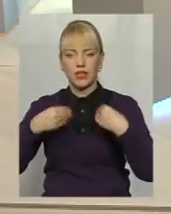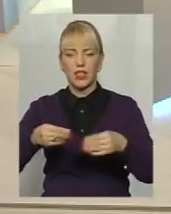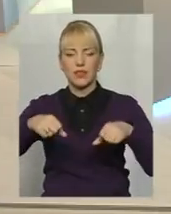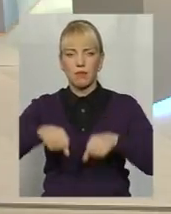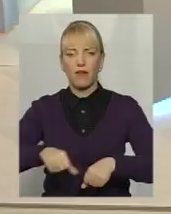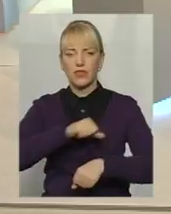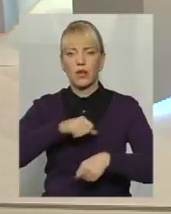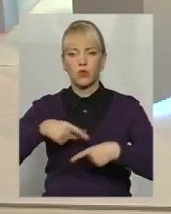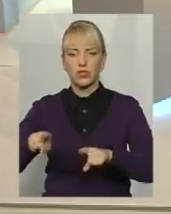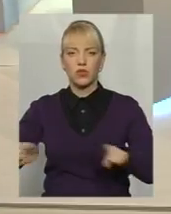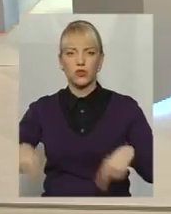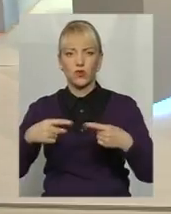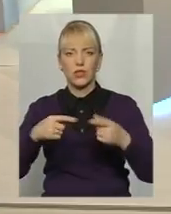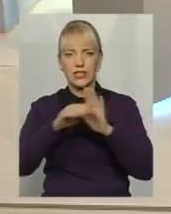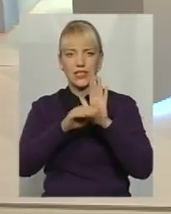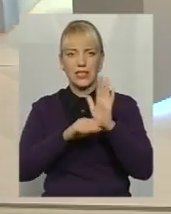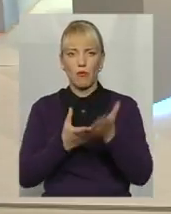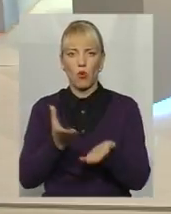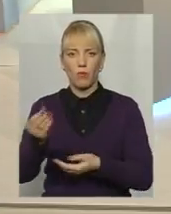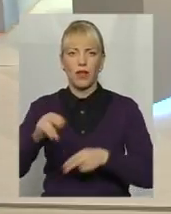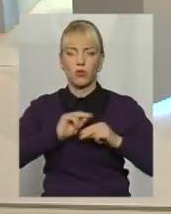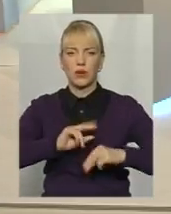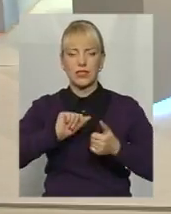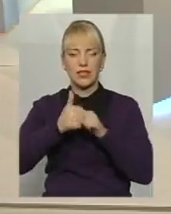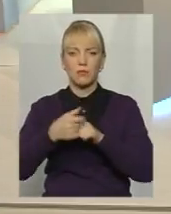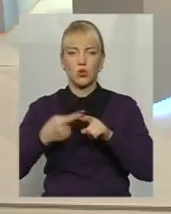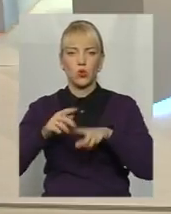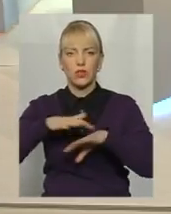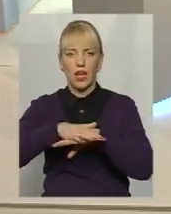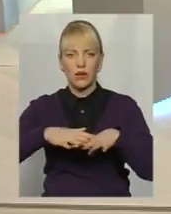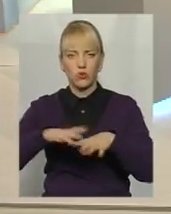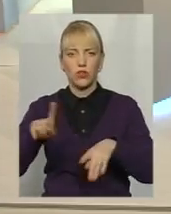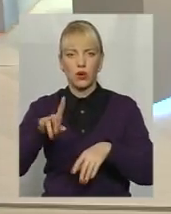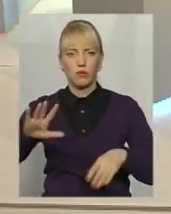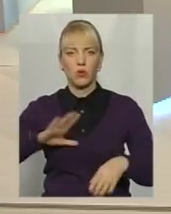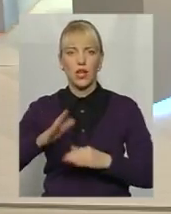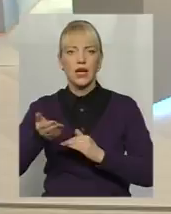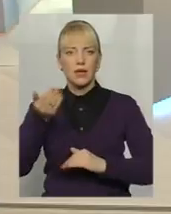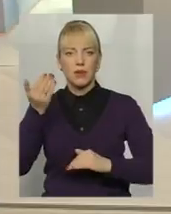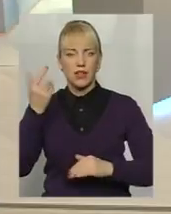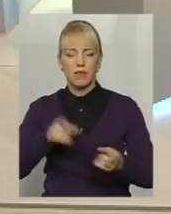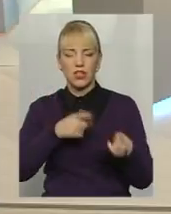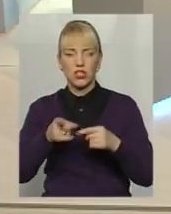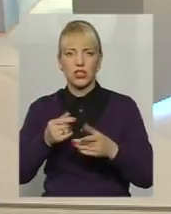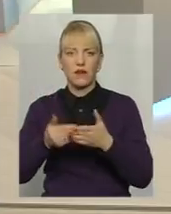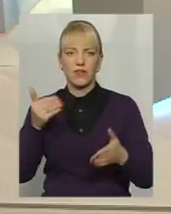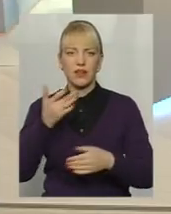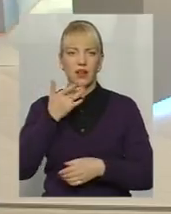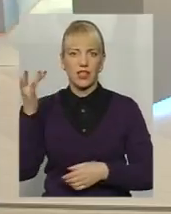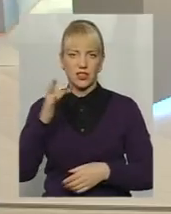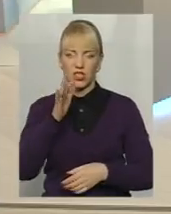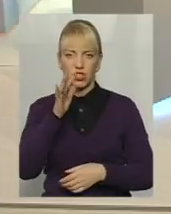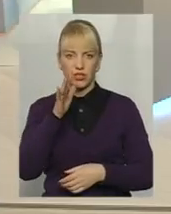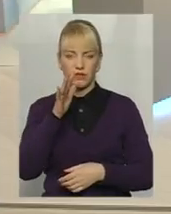самостійно створювати певну систему оплати праці на заміну тої тарифної, яка існувала ще перед, ну, перейшла, скажімо так, з радянських часів.